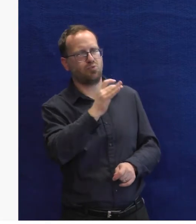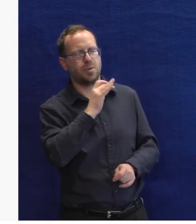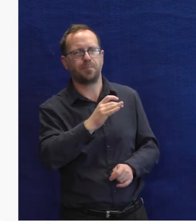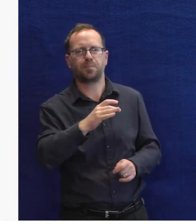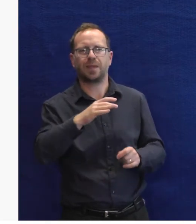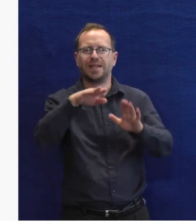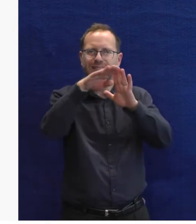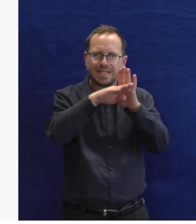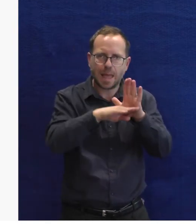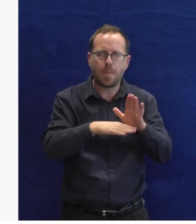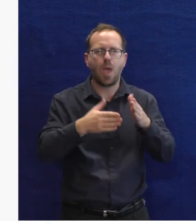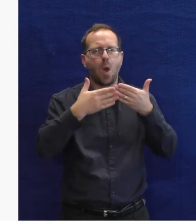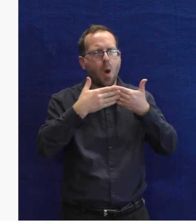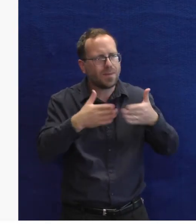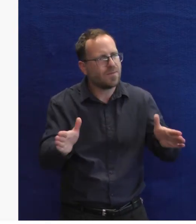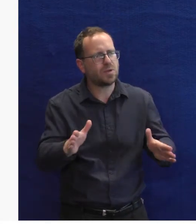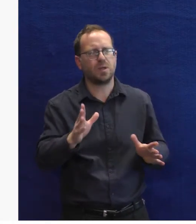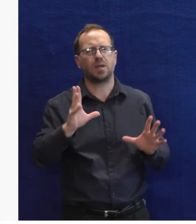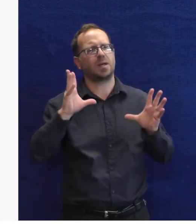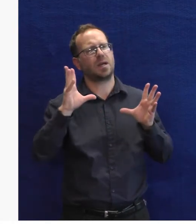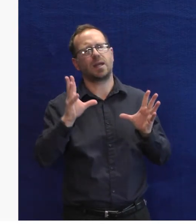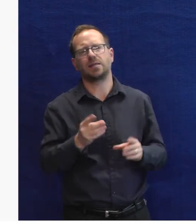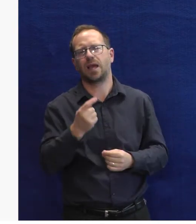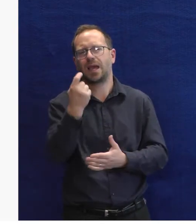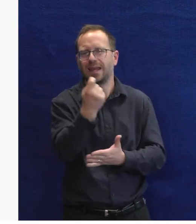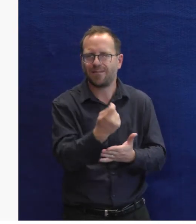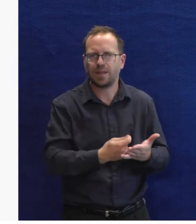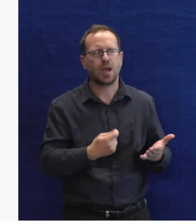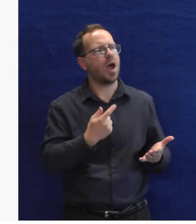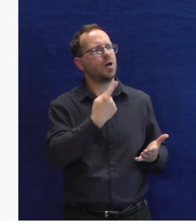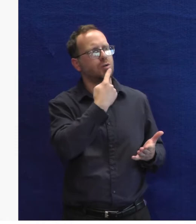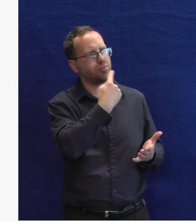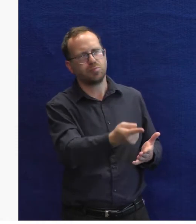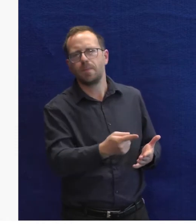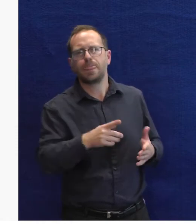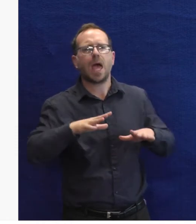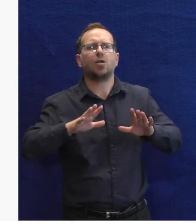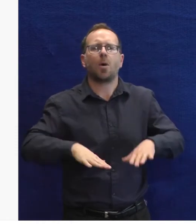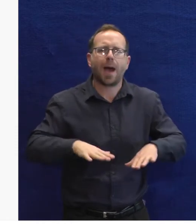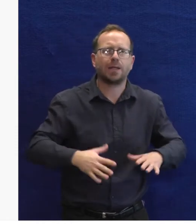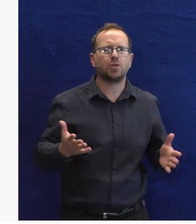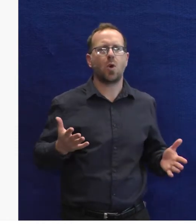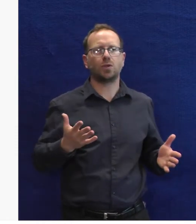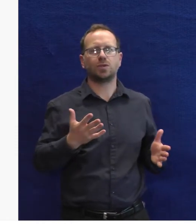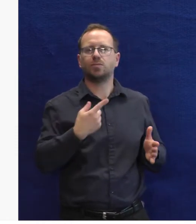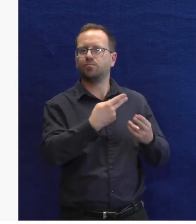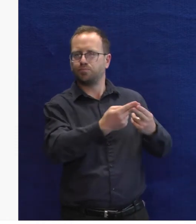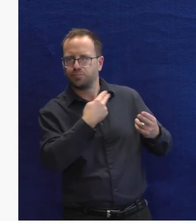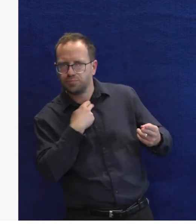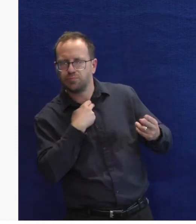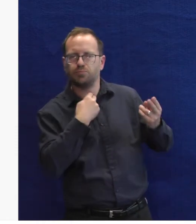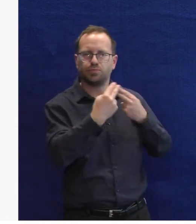pak už jde říct seznamen, on graficky se objeví na iOSu, už máme pěknou grafiku, řekne poslouchám, já řeknu